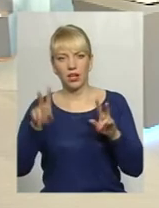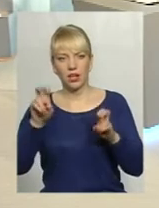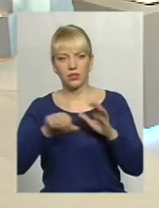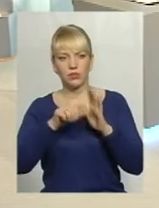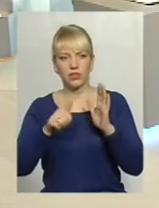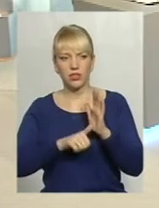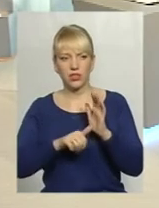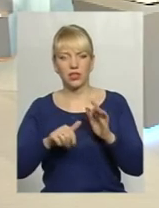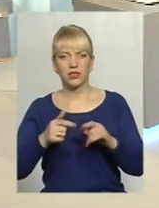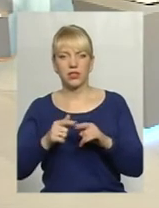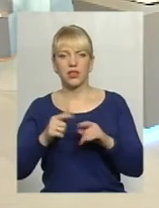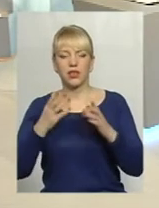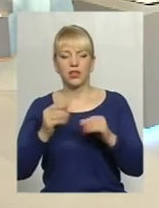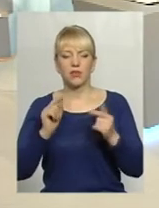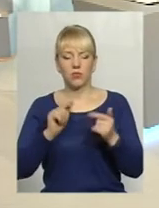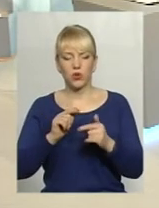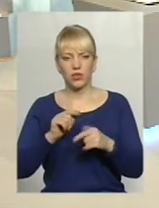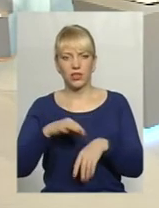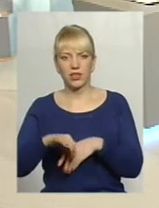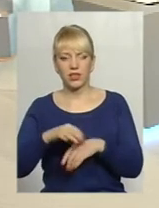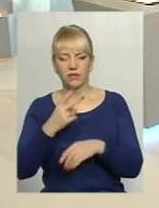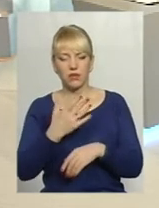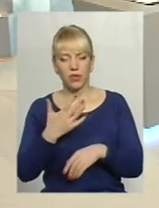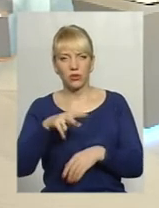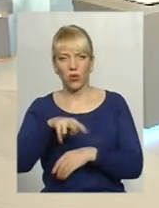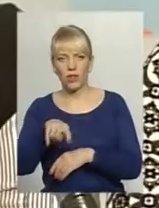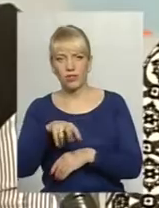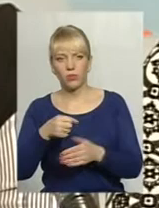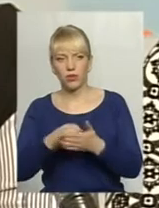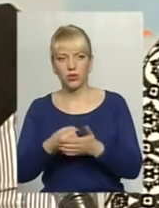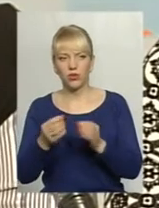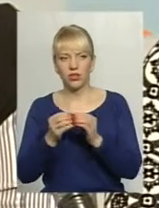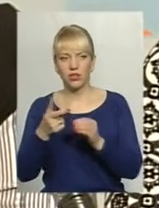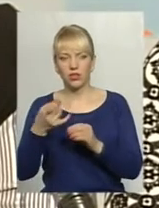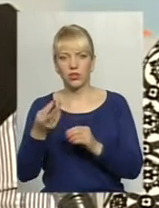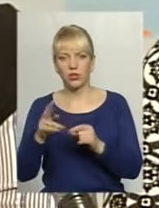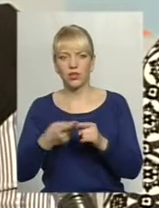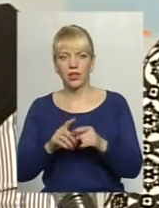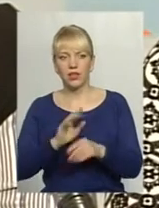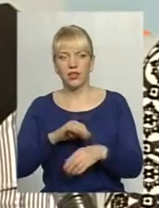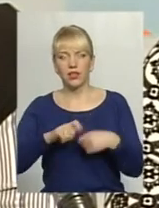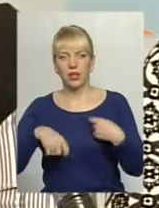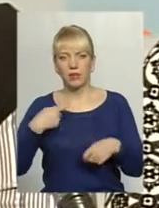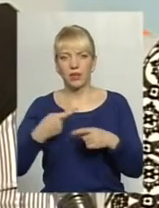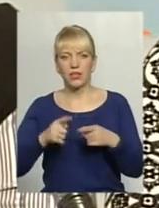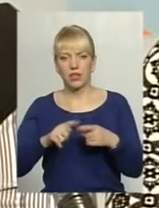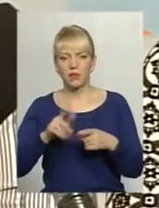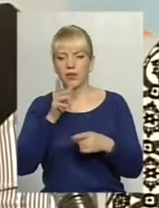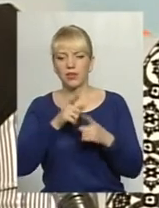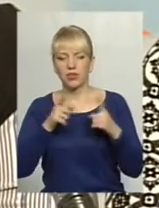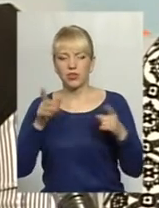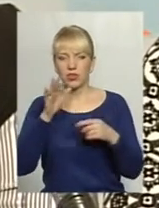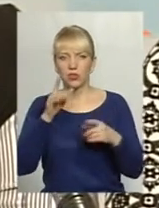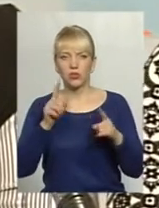днів проти насильства з 25 листопада по 10 грудня. Не дарма саме цей період часу визначений,